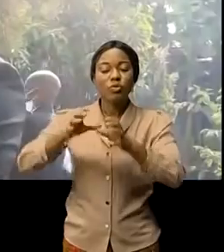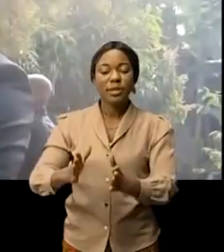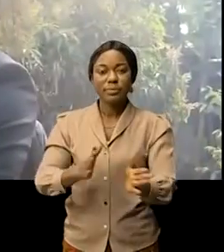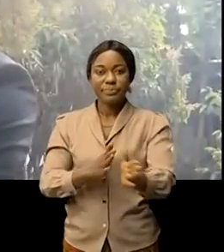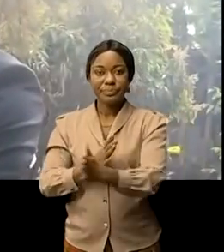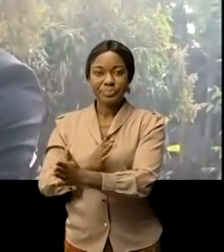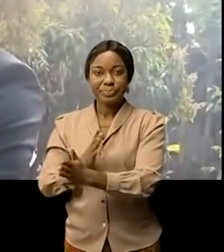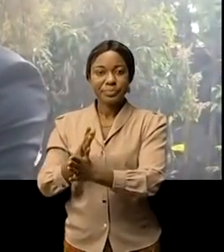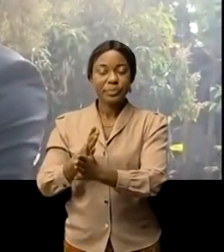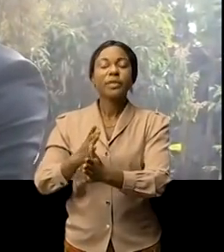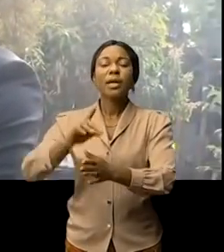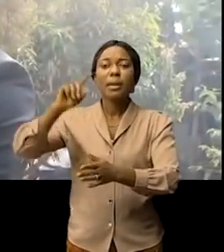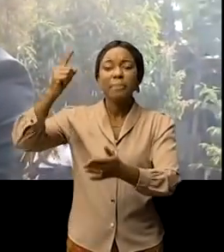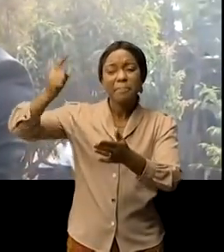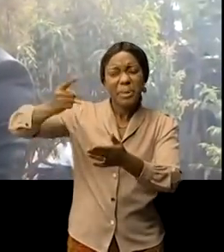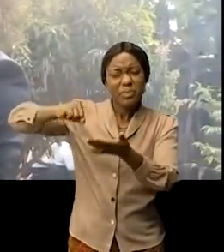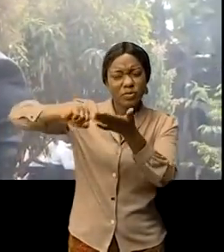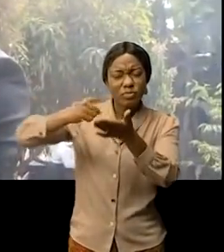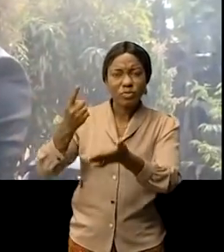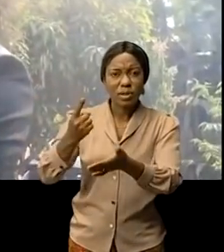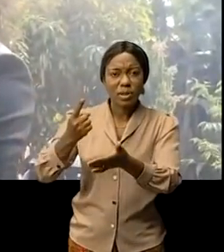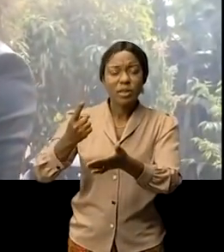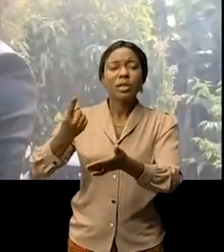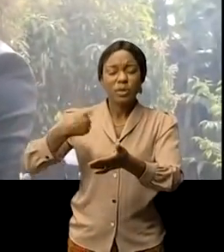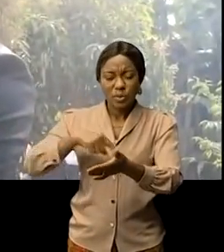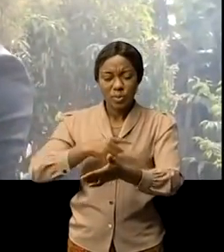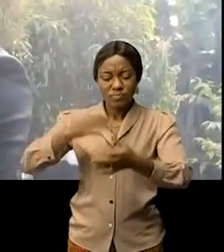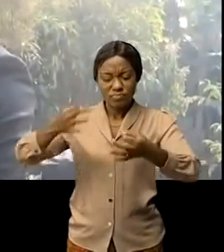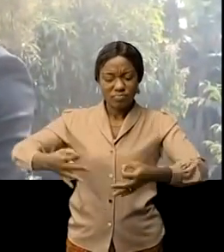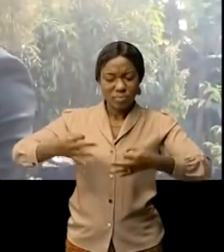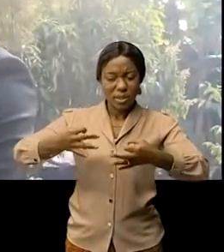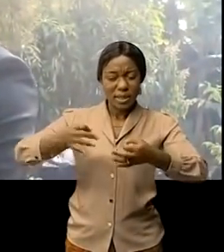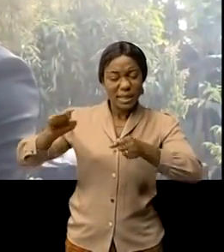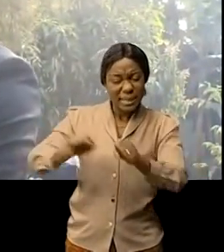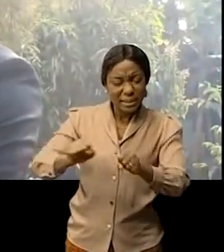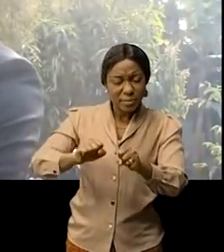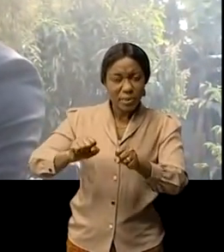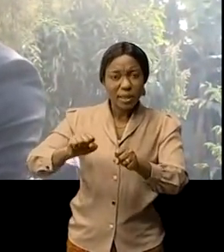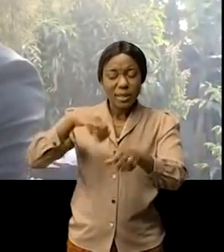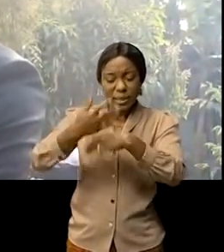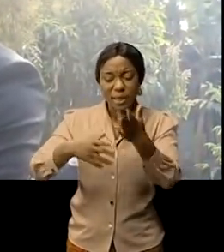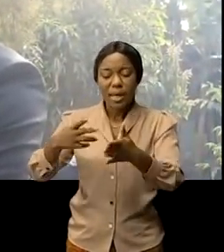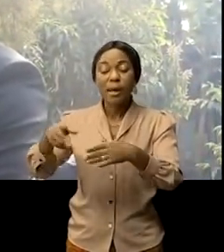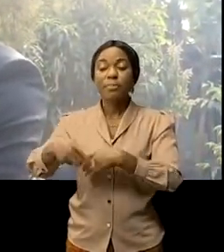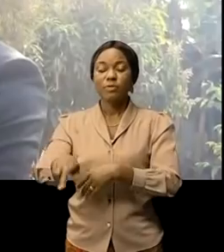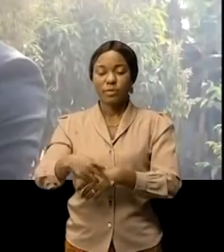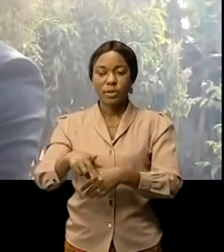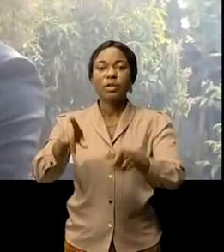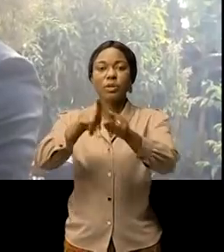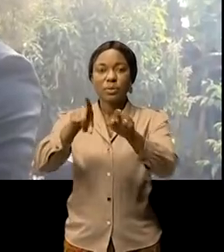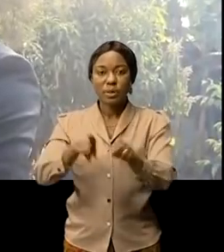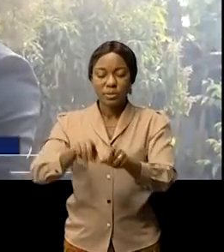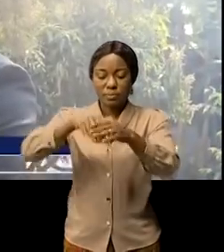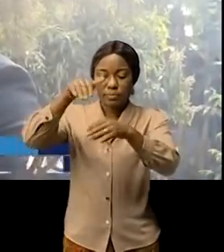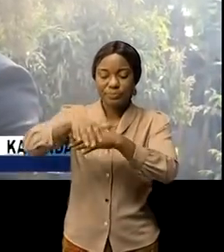C'est la première fois que la manifestation sera lève du Ténafep, c'est de vous la province et sera en dehors